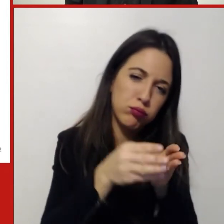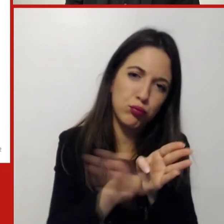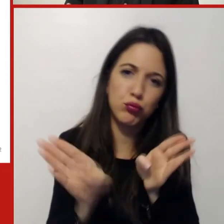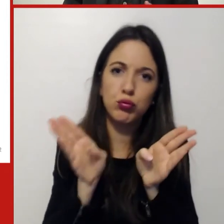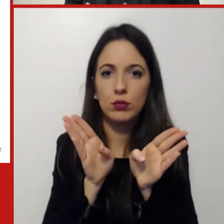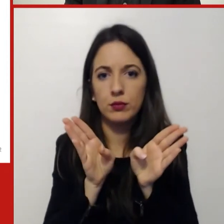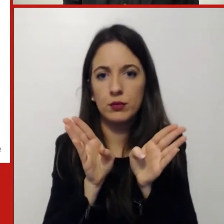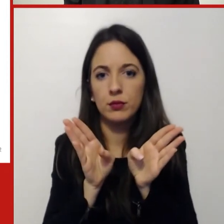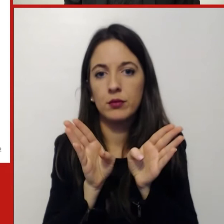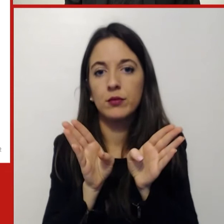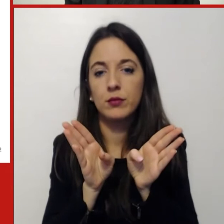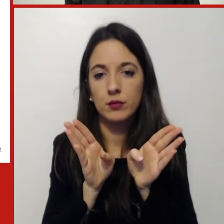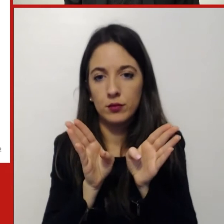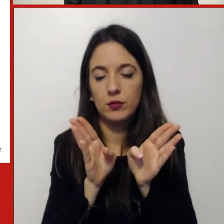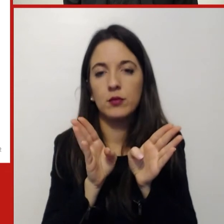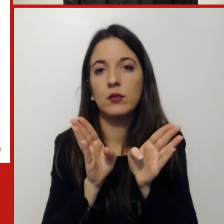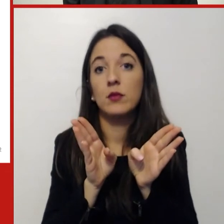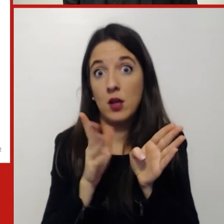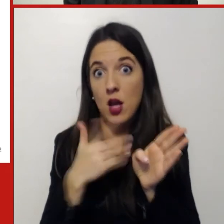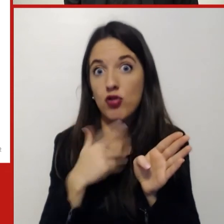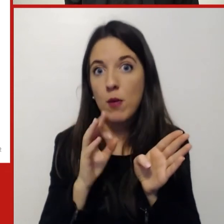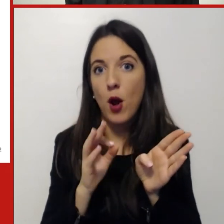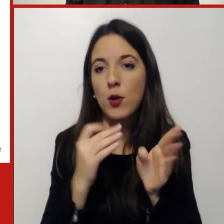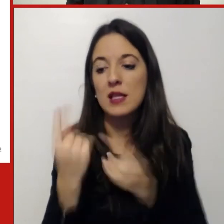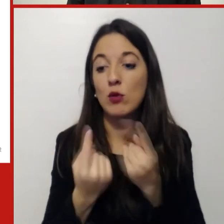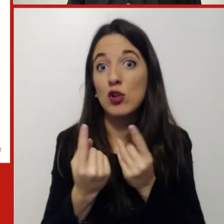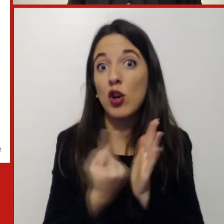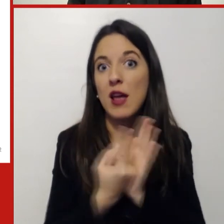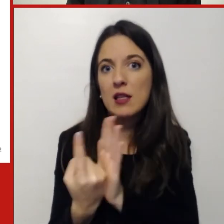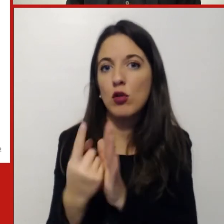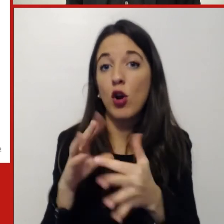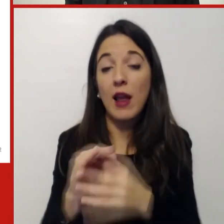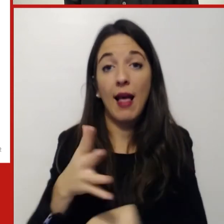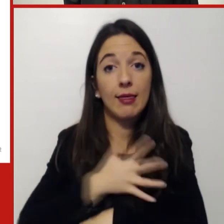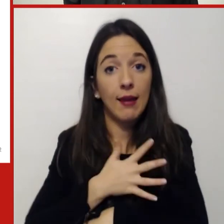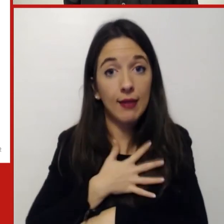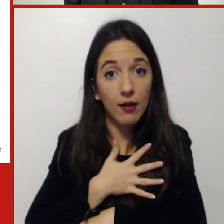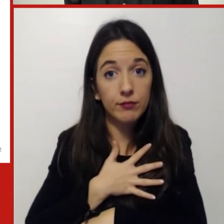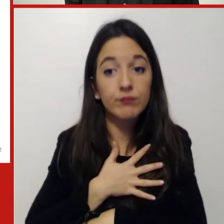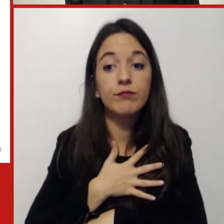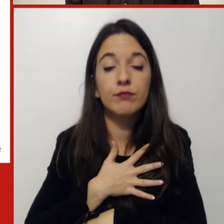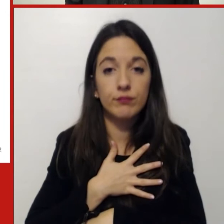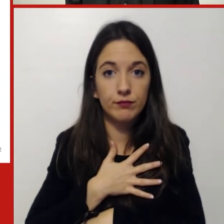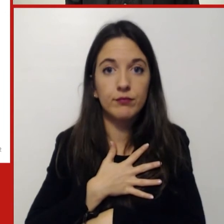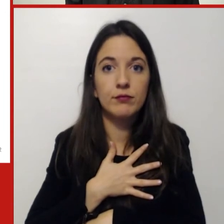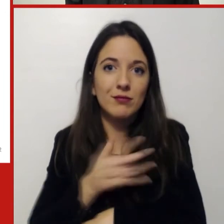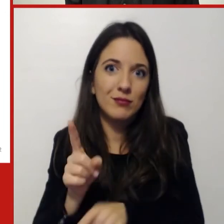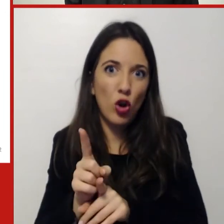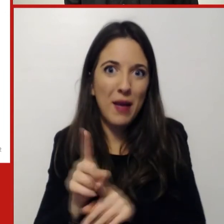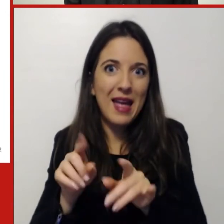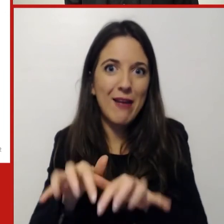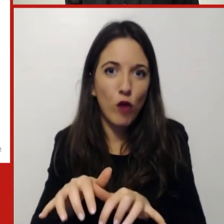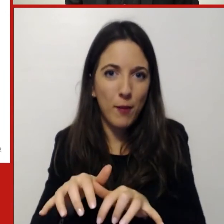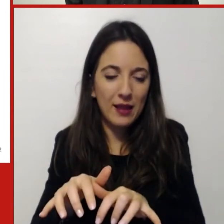sono un po' delle fenomeni di esclusione a livello di età pensate anche dal punto di vista della confidenza informatica le